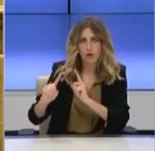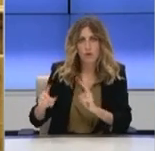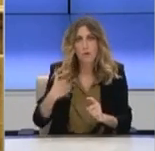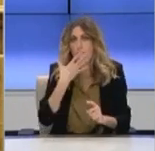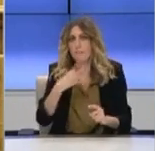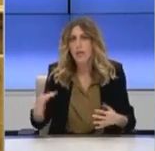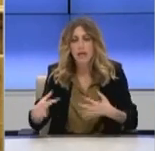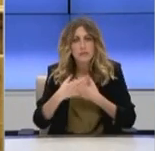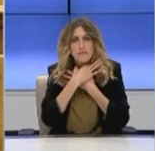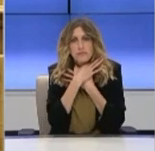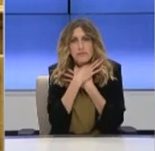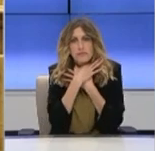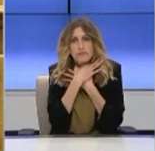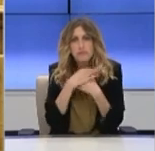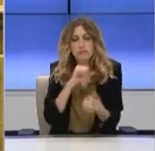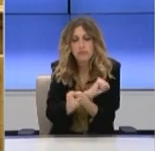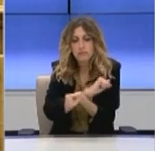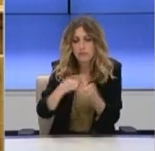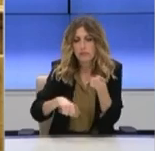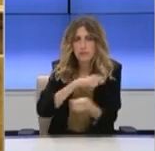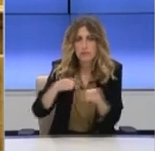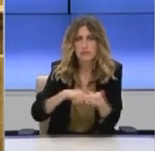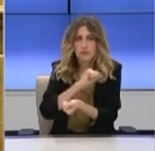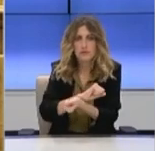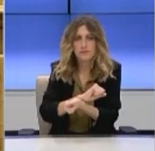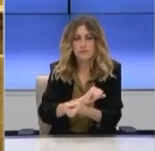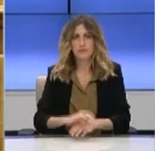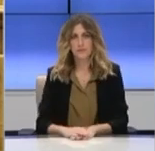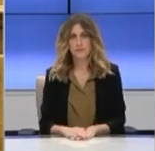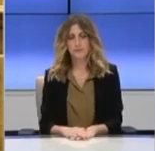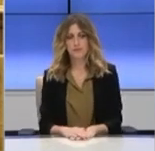και η Μησοτάκη στην πρωτολογία μου